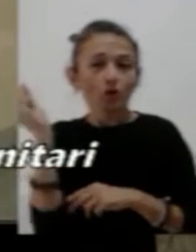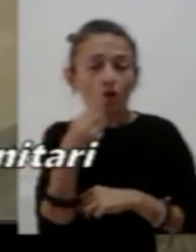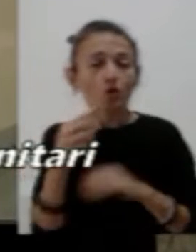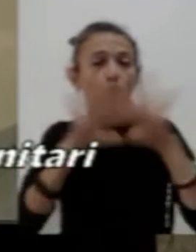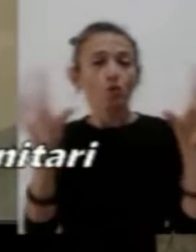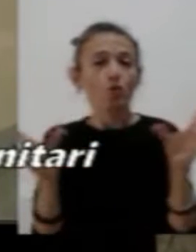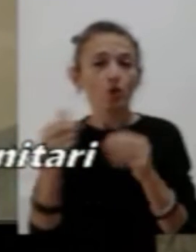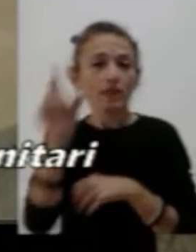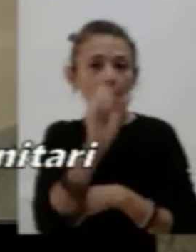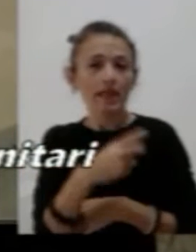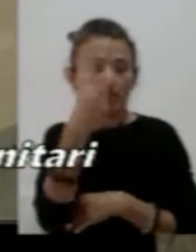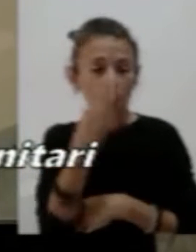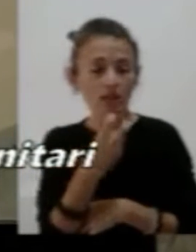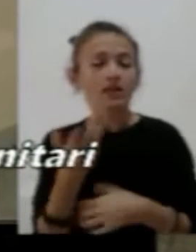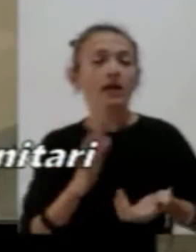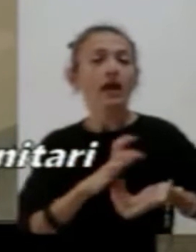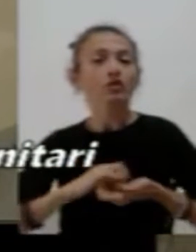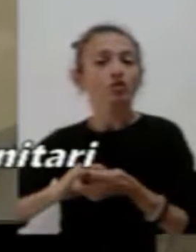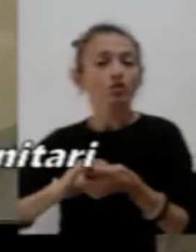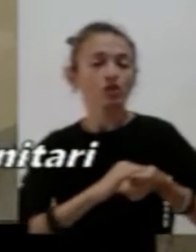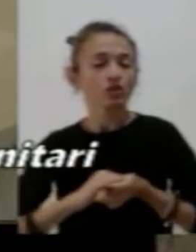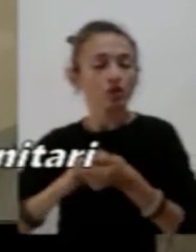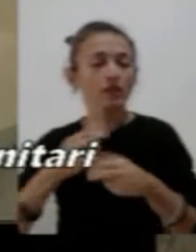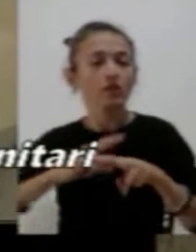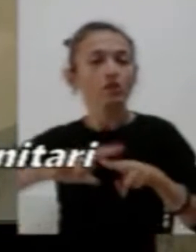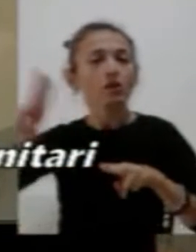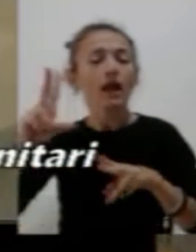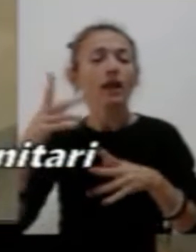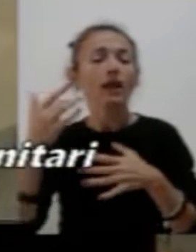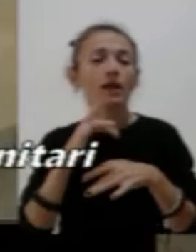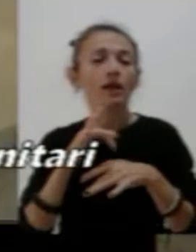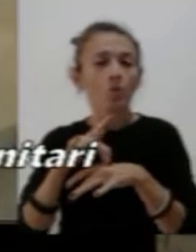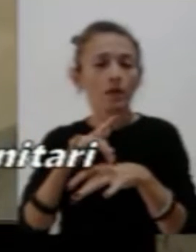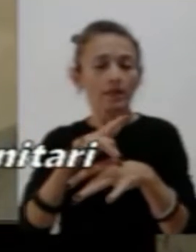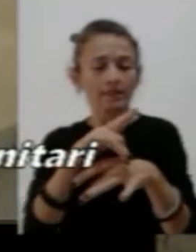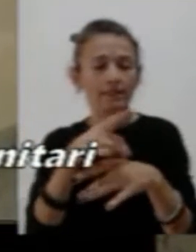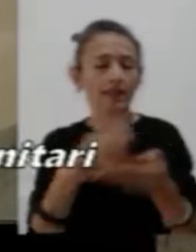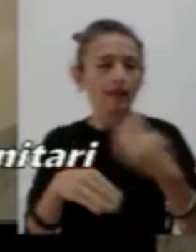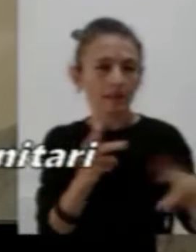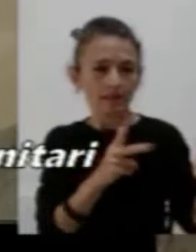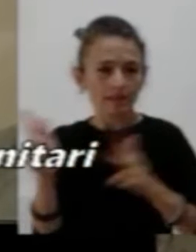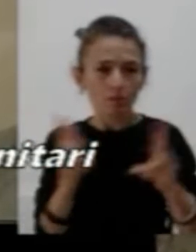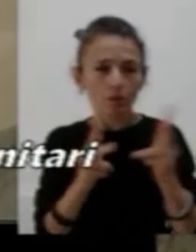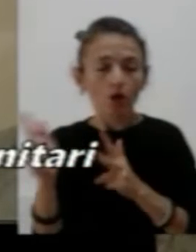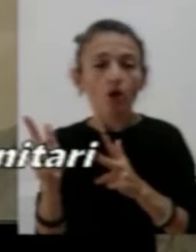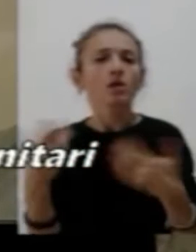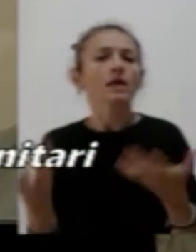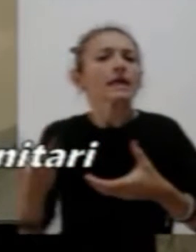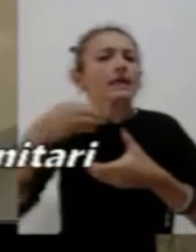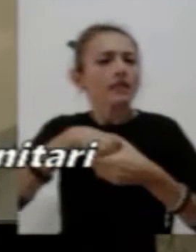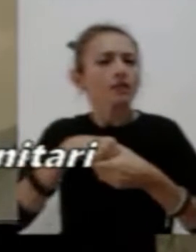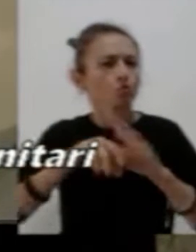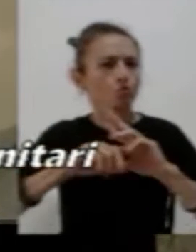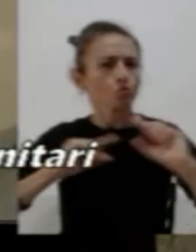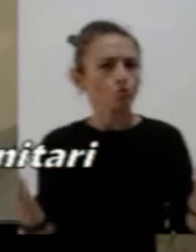di capati trasporti. Telle associazioni si collocano all'interno della rete dei servizi alla persona e in particolare offrono le categorie assistite e non